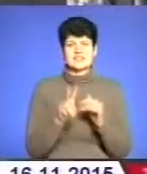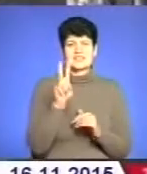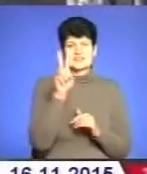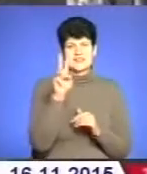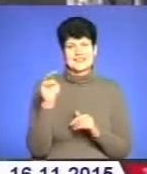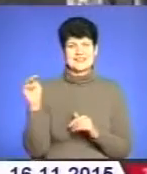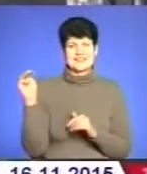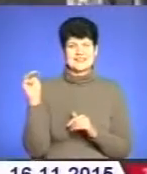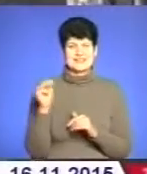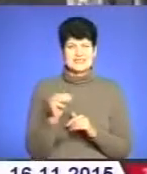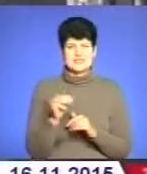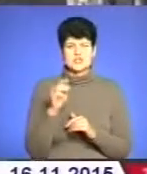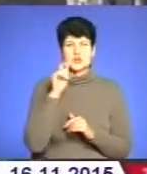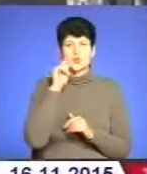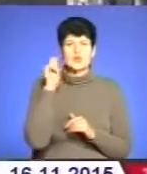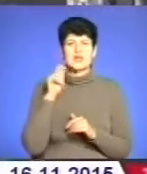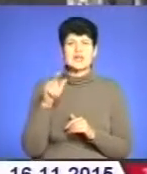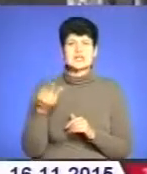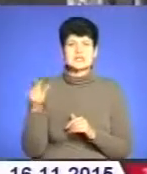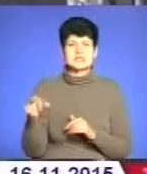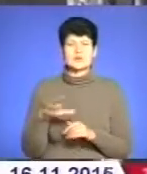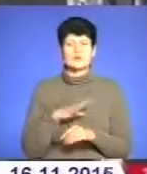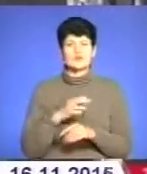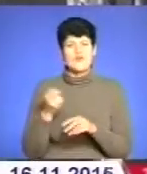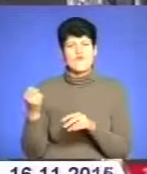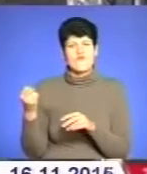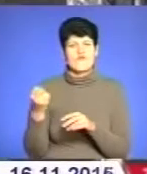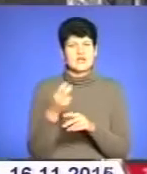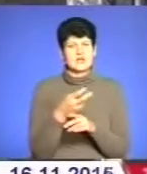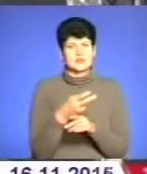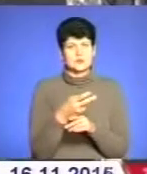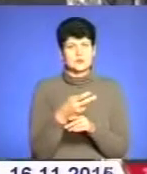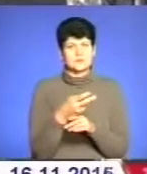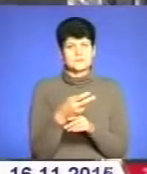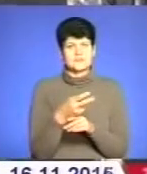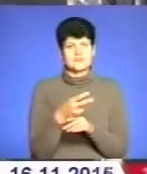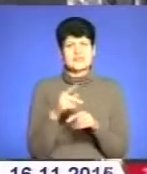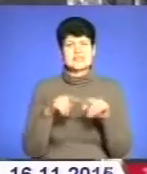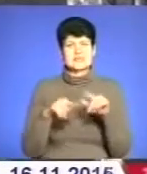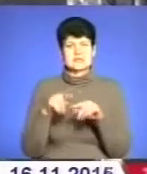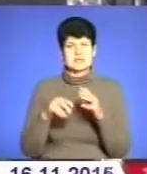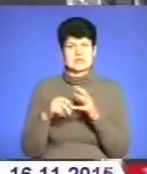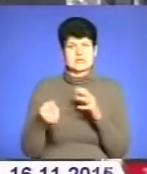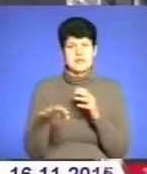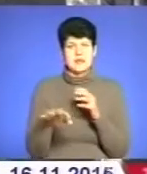українців було вигнано з рідних земель.